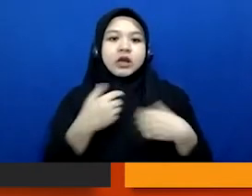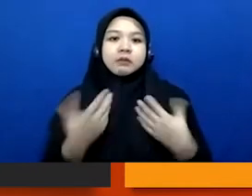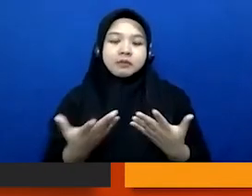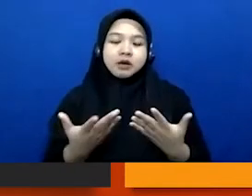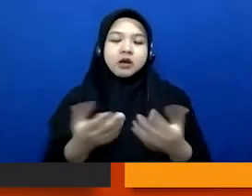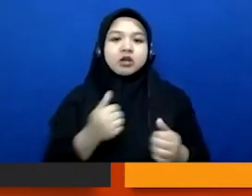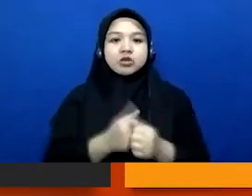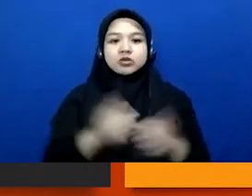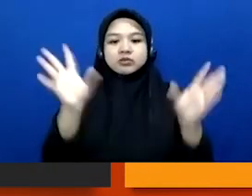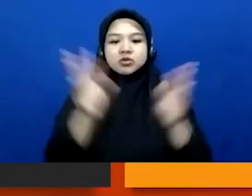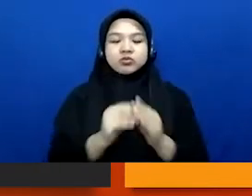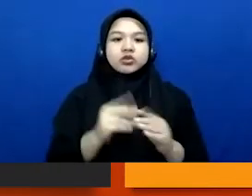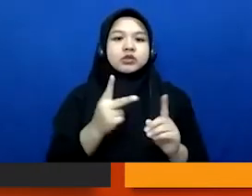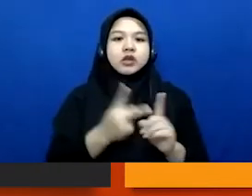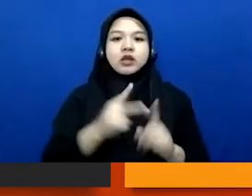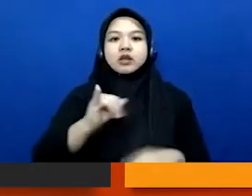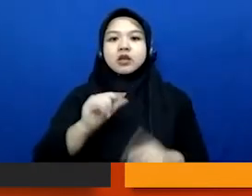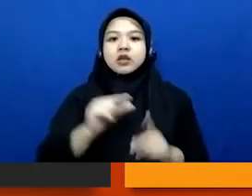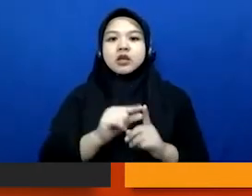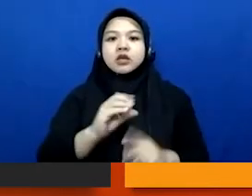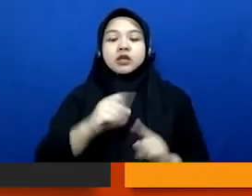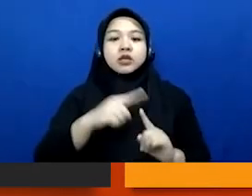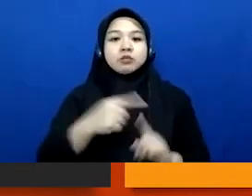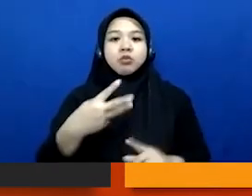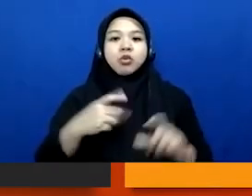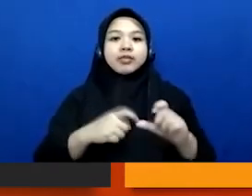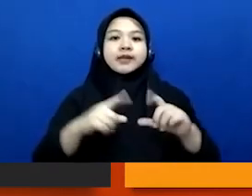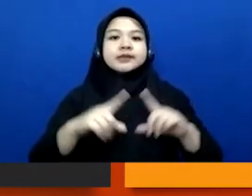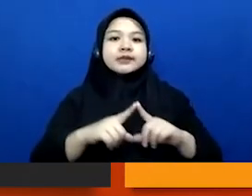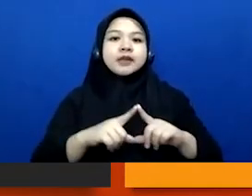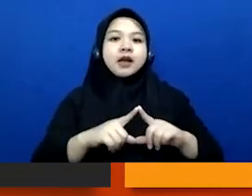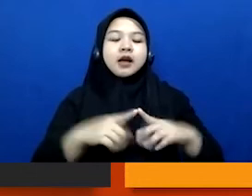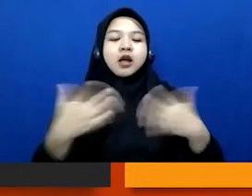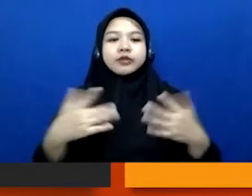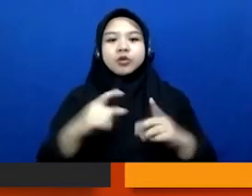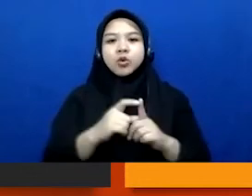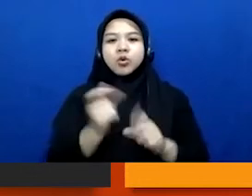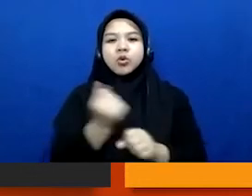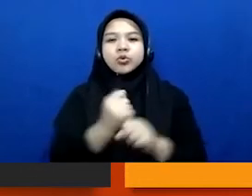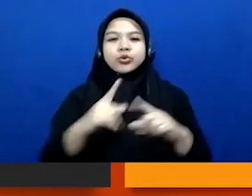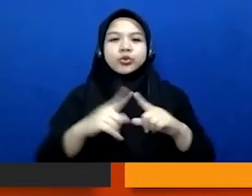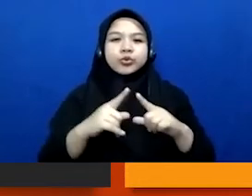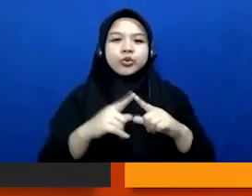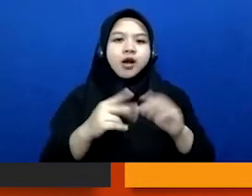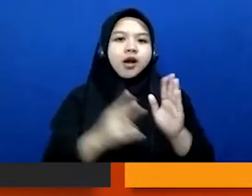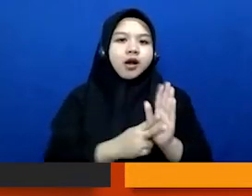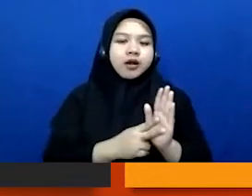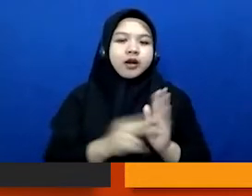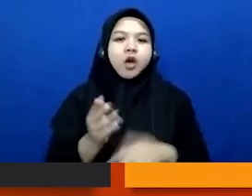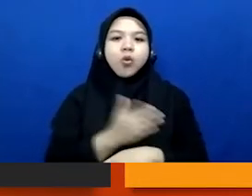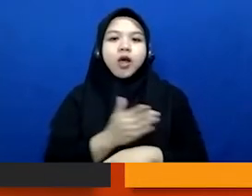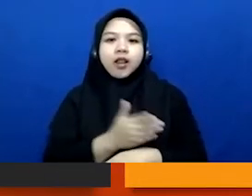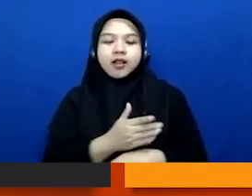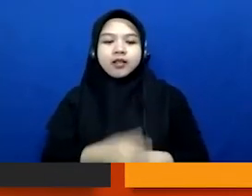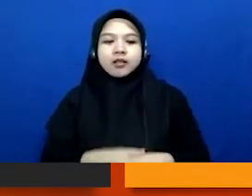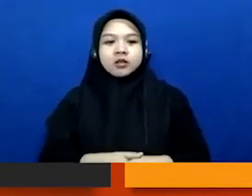hipotesanya dugaan awalnya apa nah juga membuat daftar pertanyaan nah